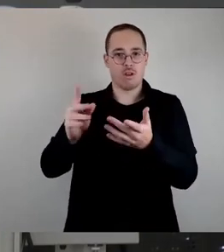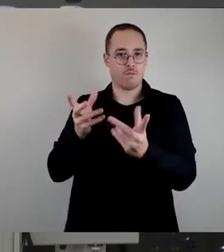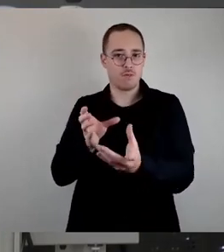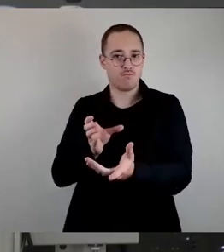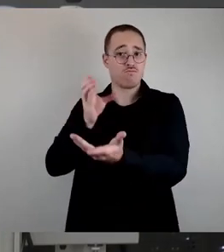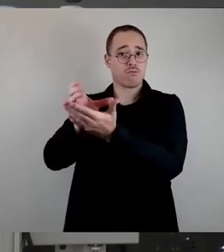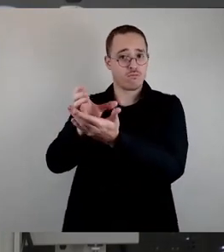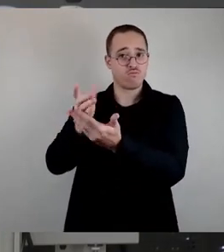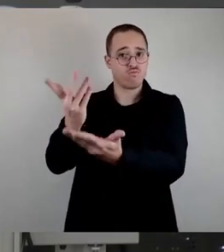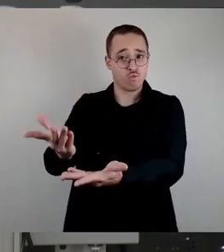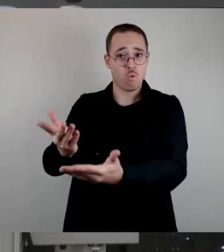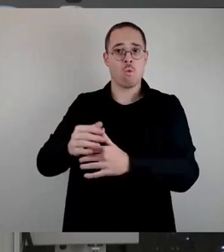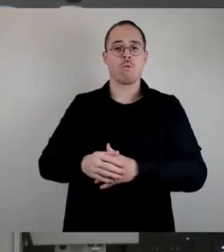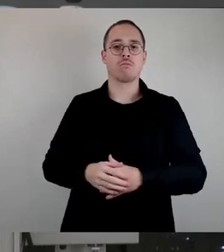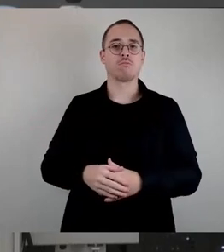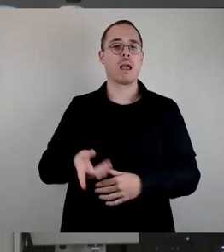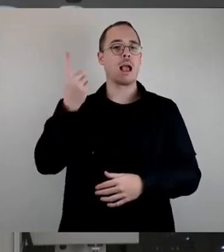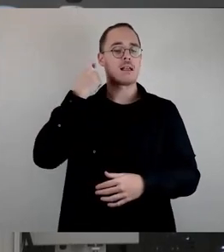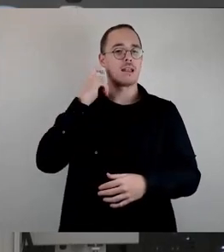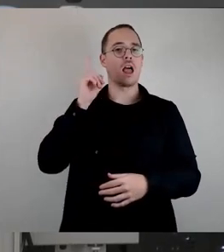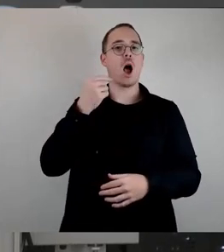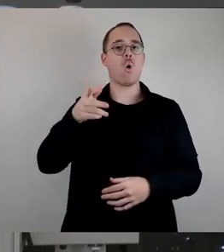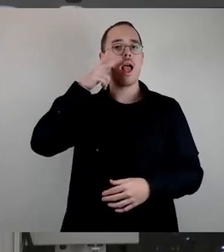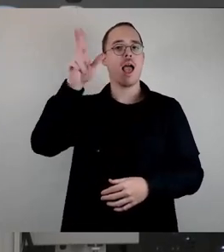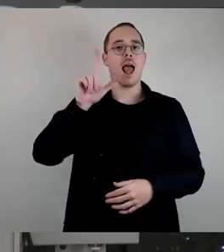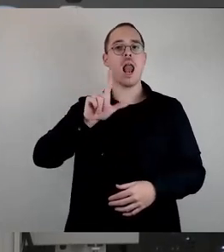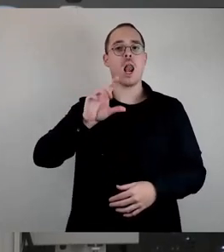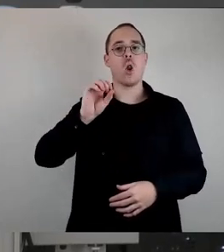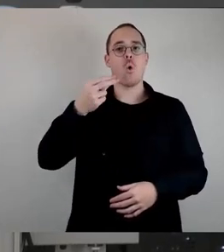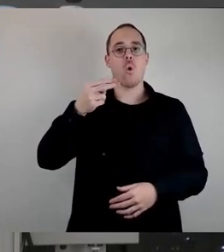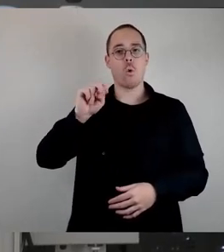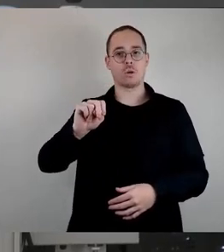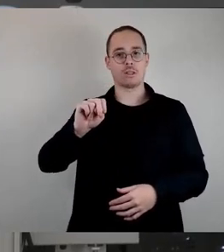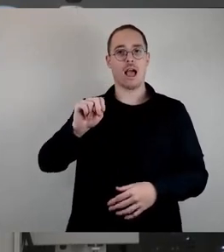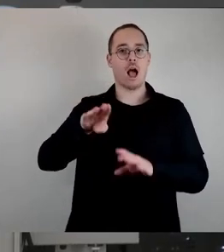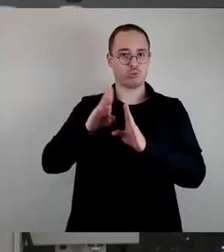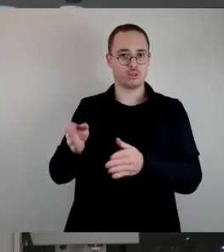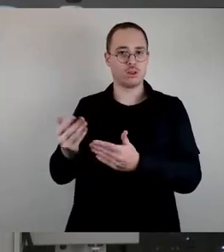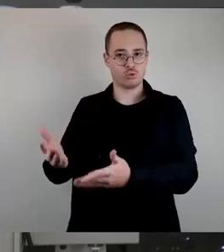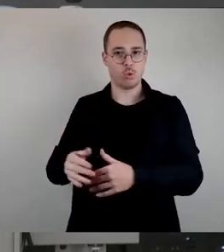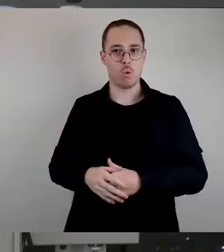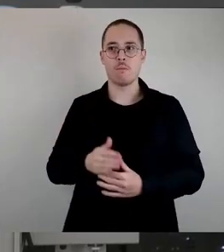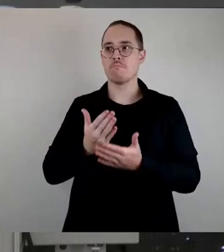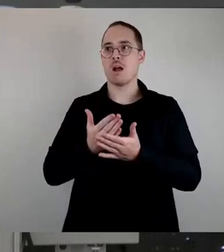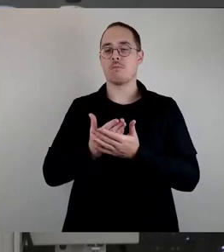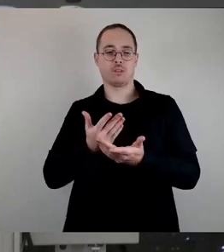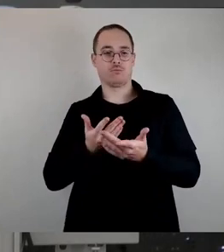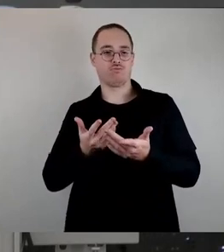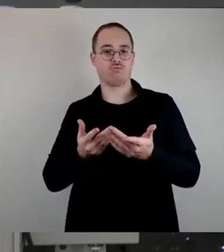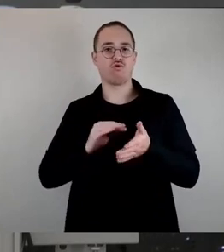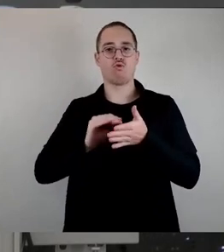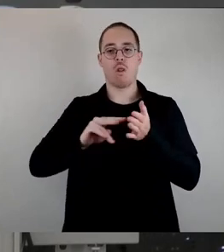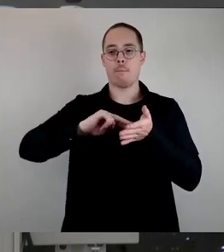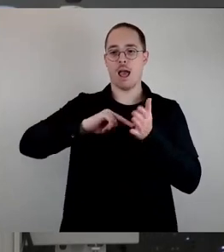auch angebracht bei der Diskussion um die Schulnetzplanung. Wenn wir zum Beispiel in Ottendorf, Ockriller uns an einer Schule